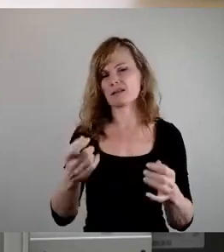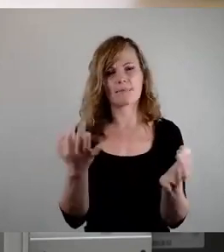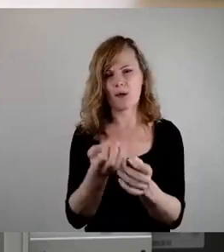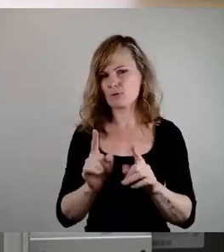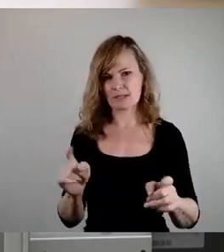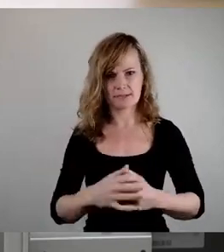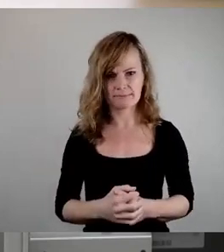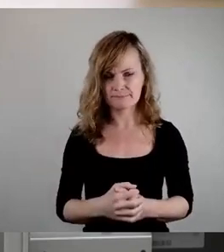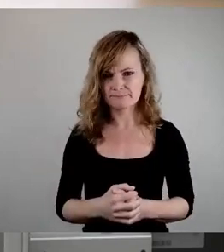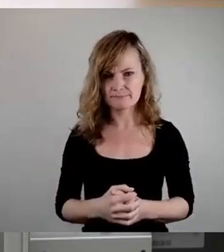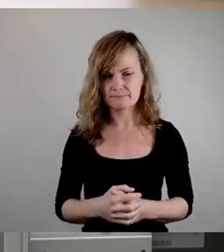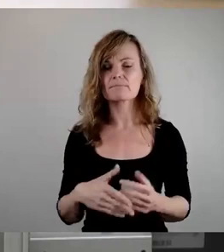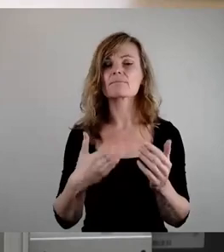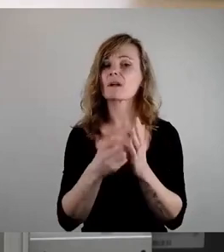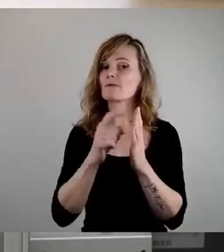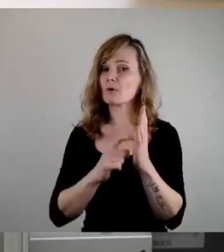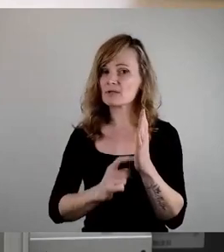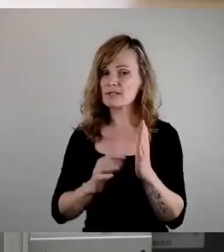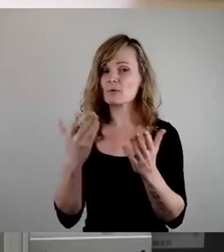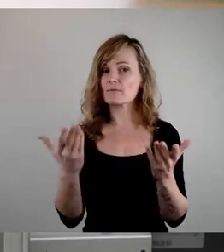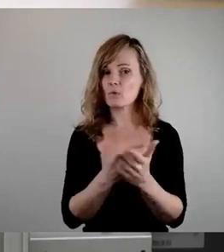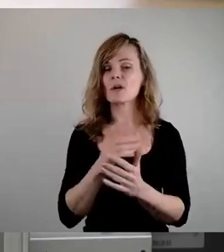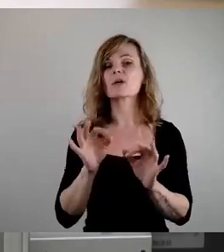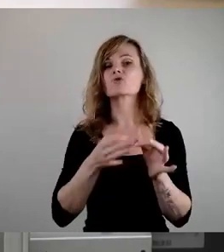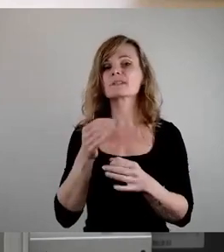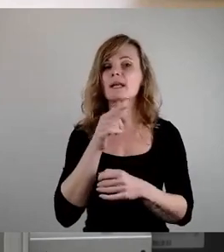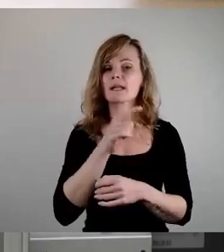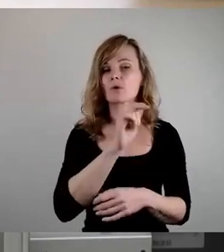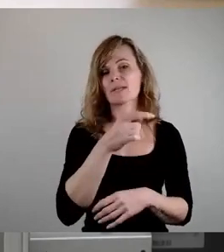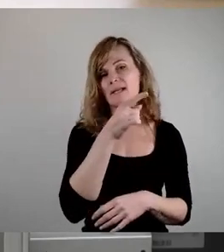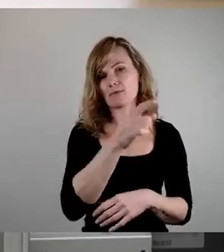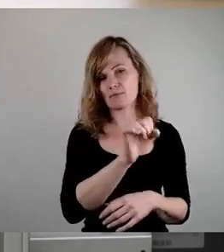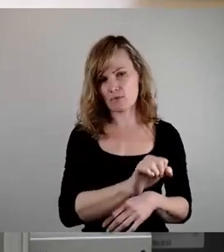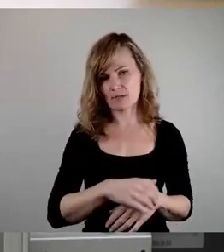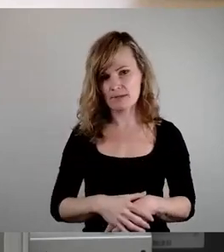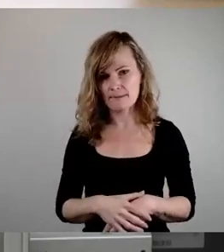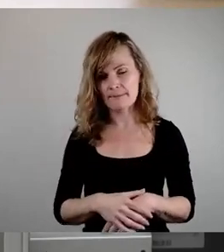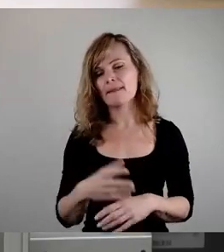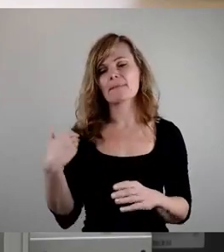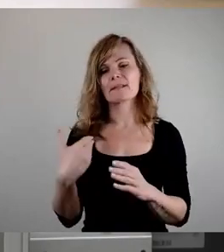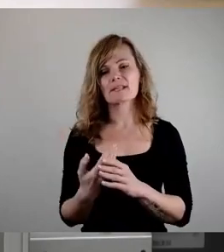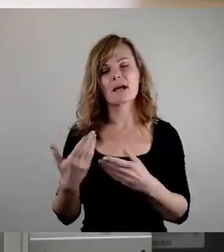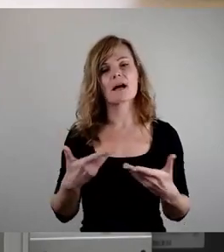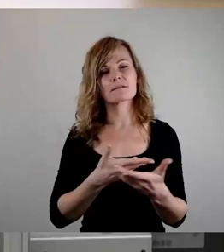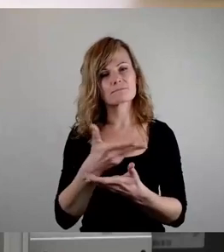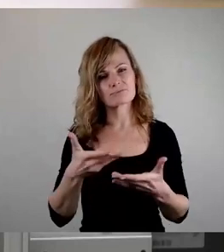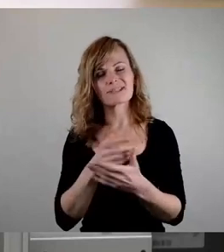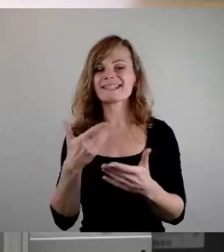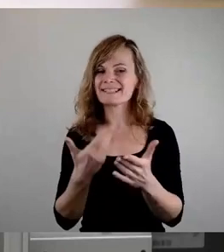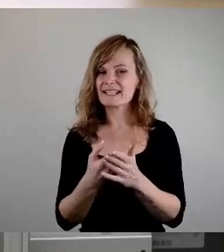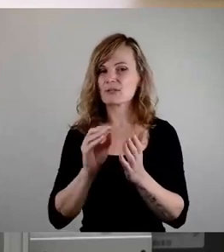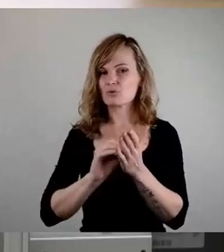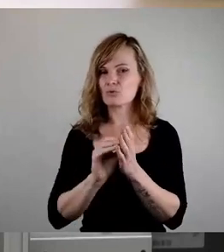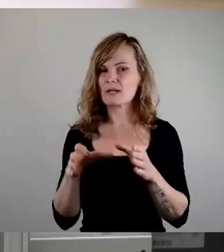Diese Voraussetzungen bestehen insbesondere an den Gymnasien in Dresden, die bisherigen Gesprächen haben aber gezeigt, dass genau diese Schulgemeinschaften